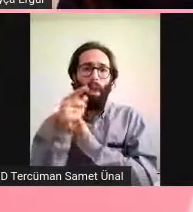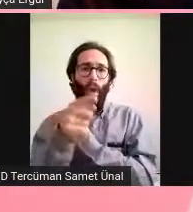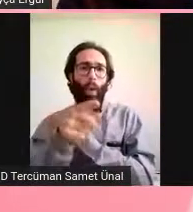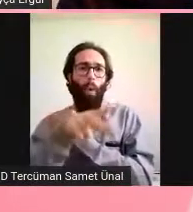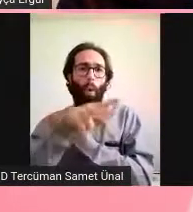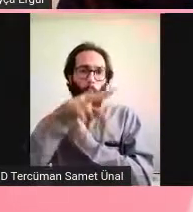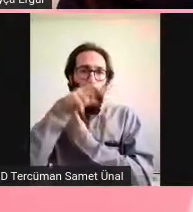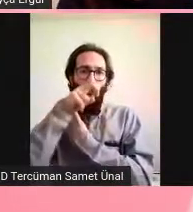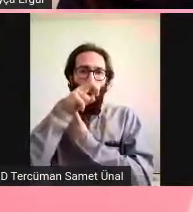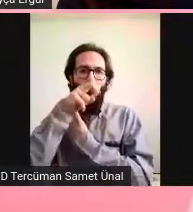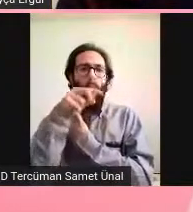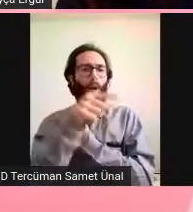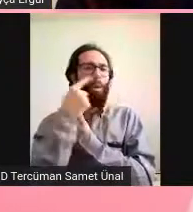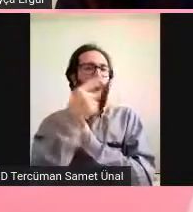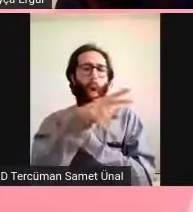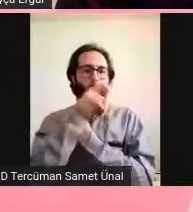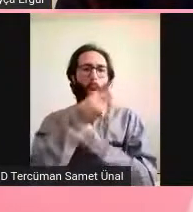farklı.